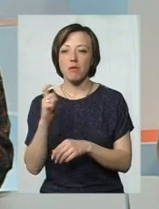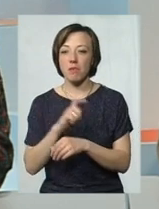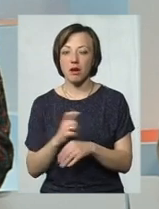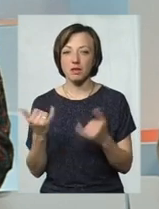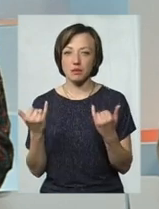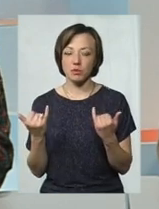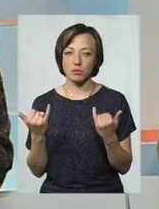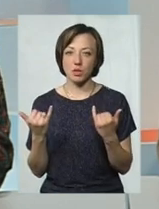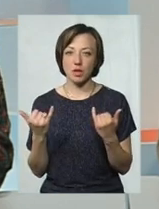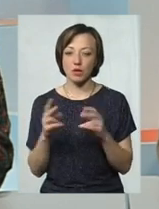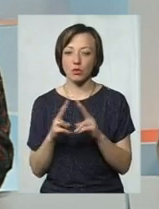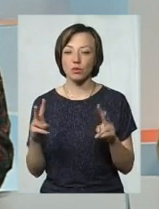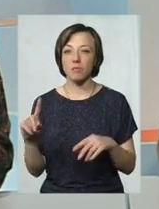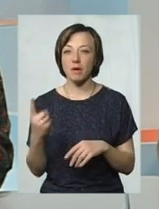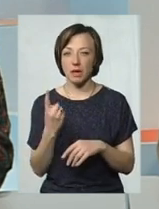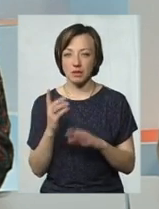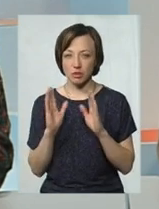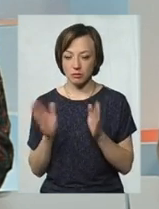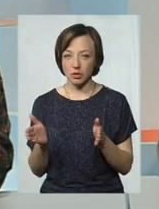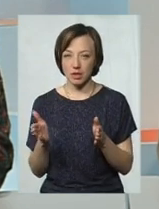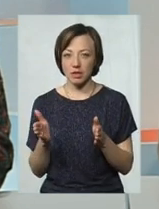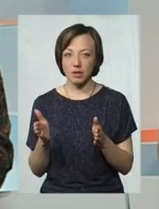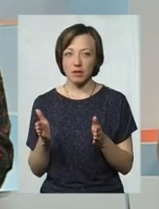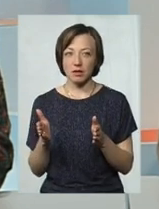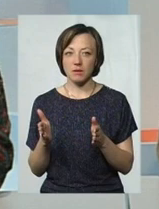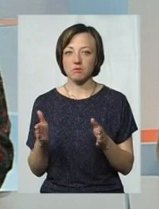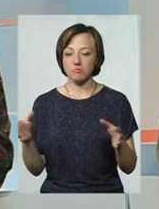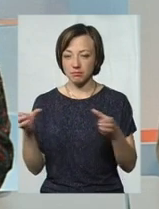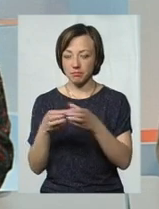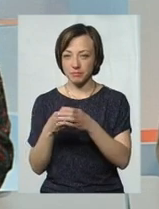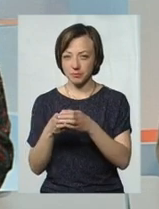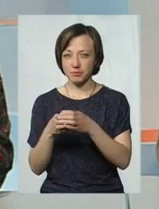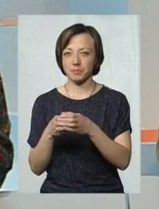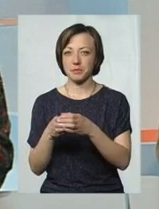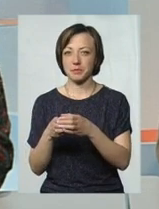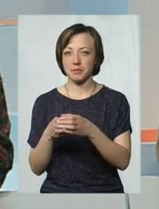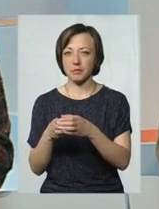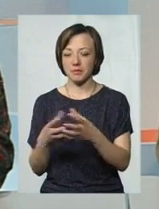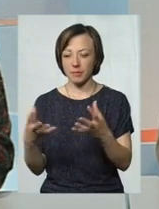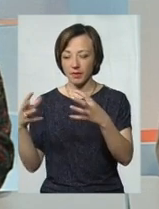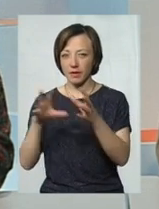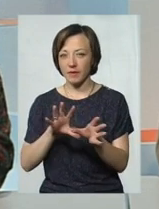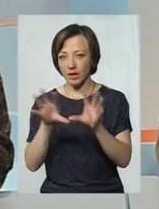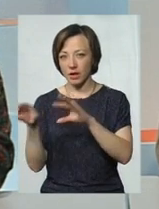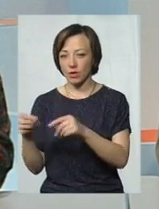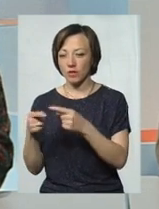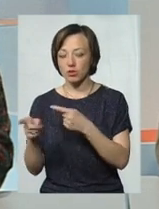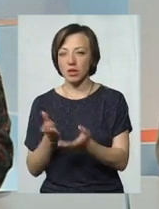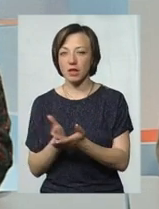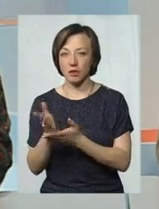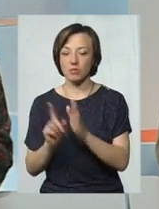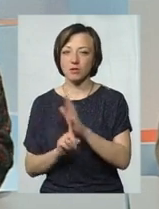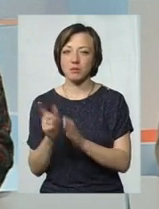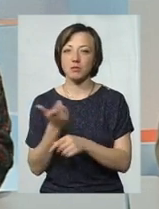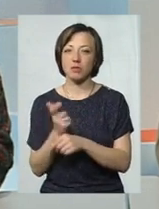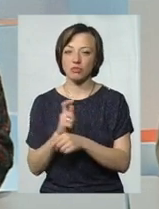зараз, хто буде перший, хто перший візьме свою аудиторію і їх інтегрує в інші канали, напевно, той почне